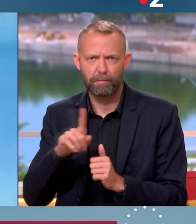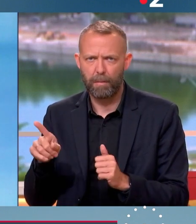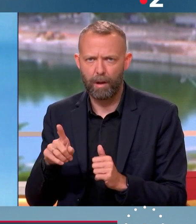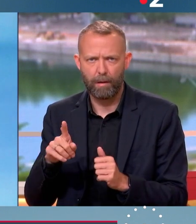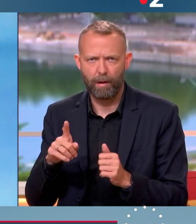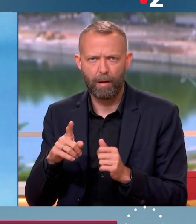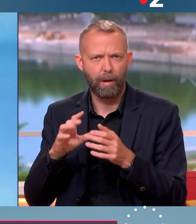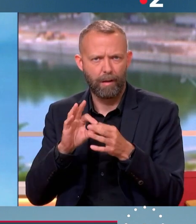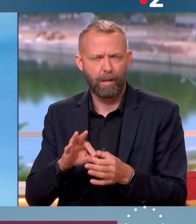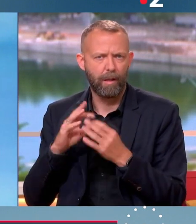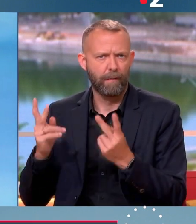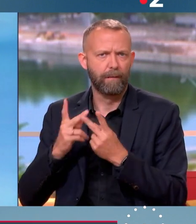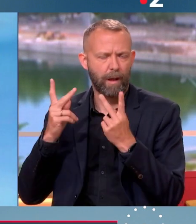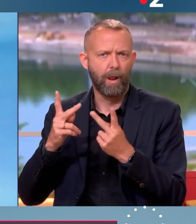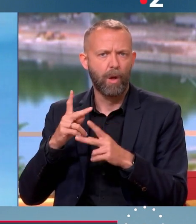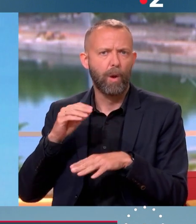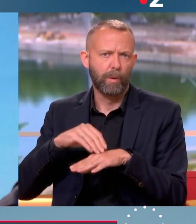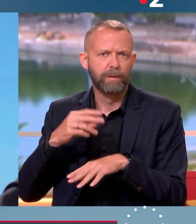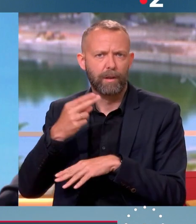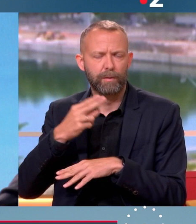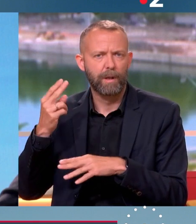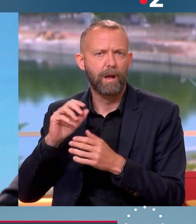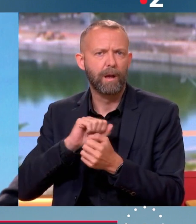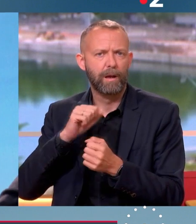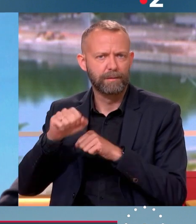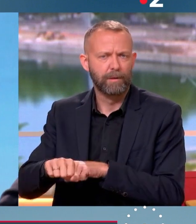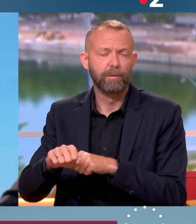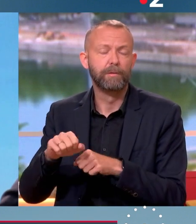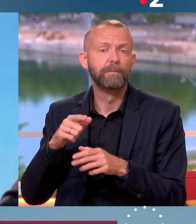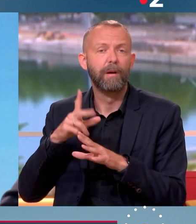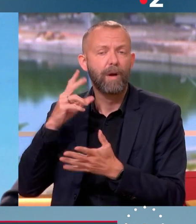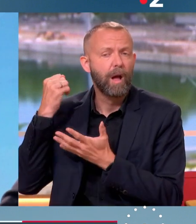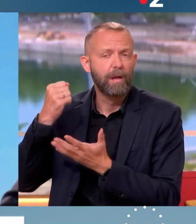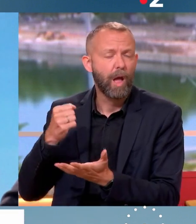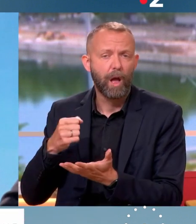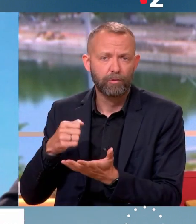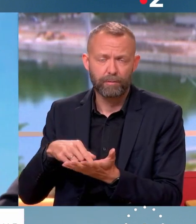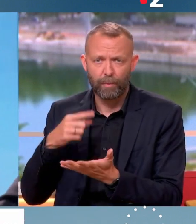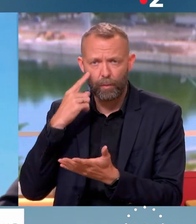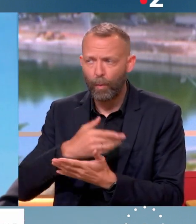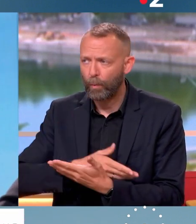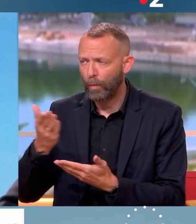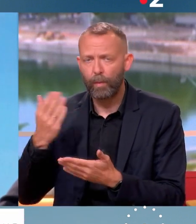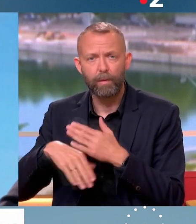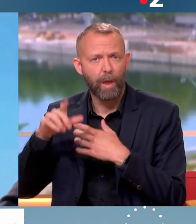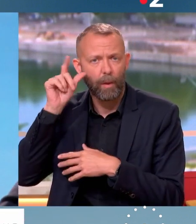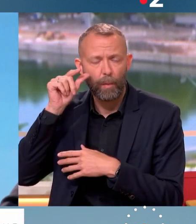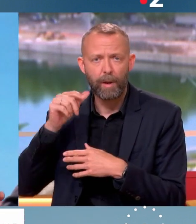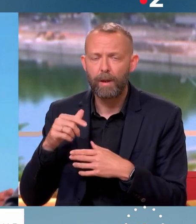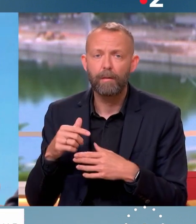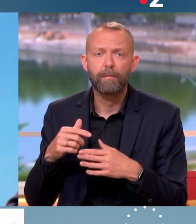du Conseil national de la résistance, pour le coup. L'héritage du Conseil national de la résistance, c'est un héritage qui appartient à tout le monde dans la République, qu'on soit